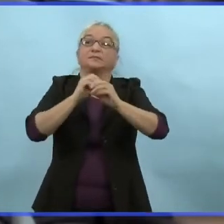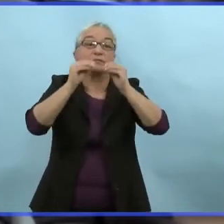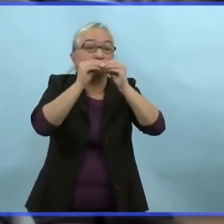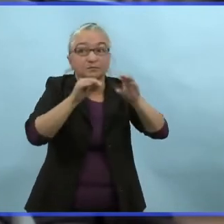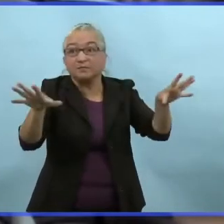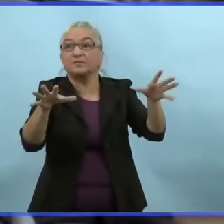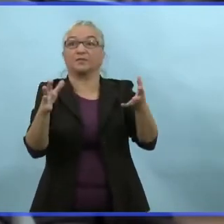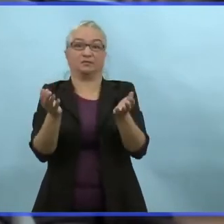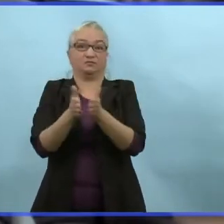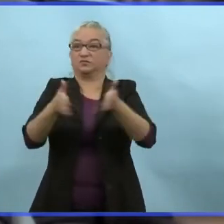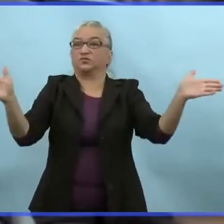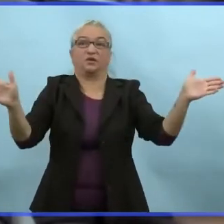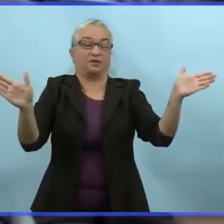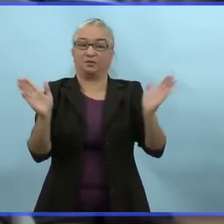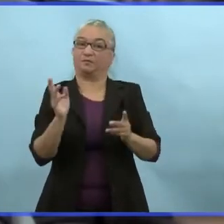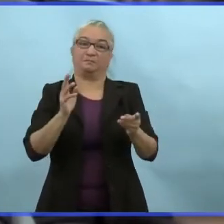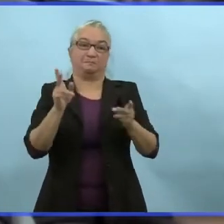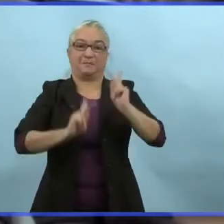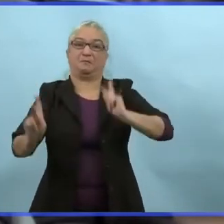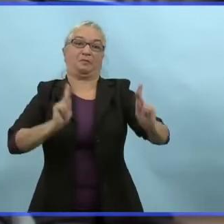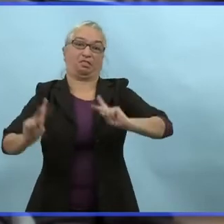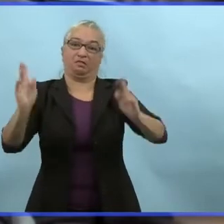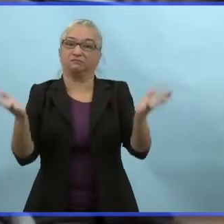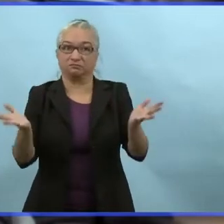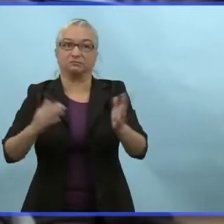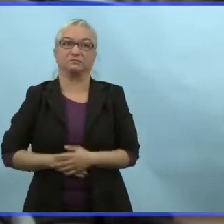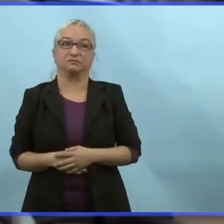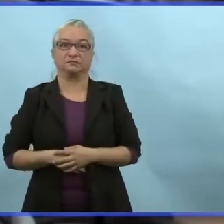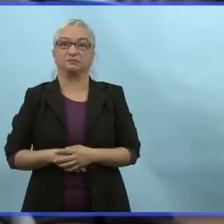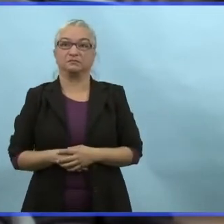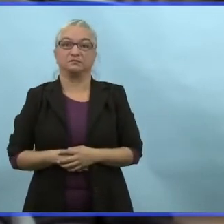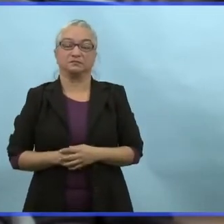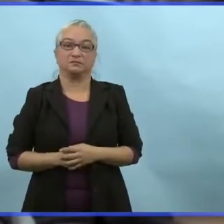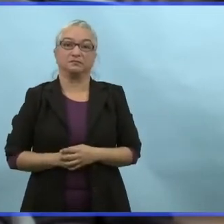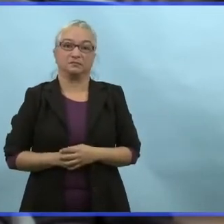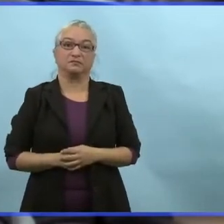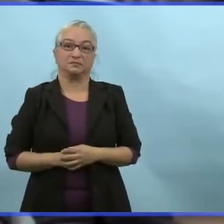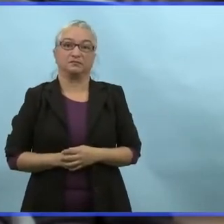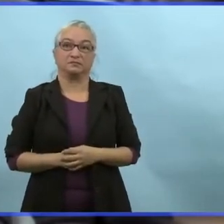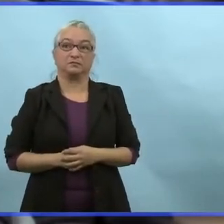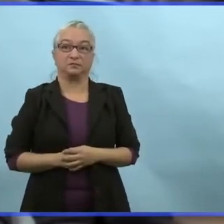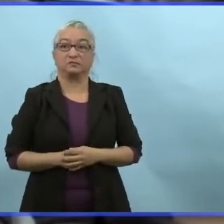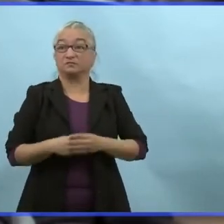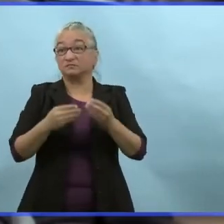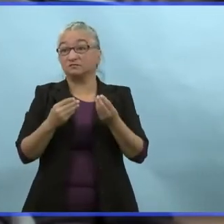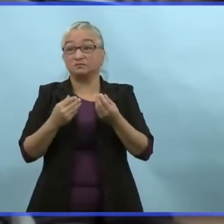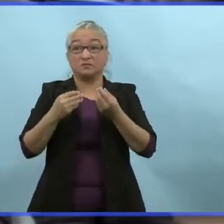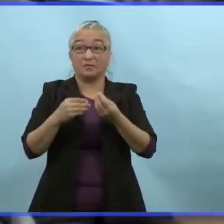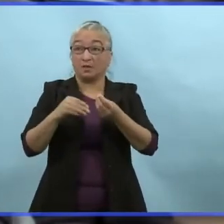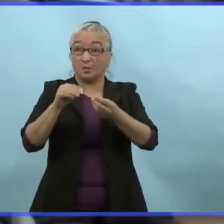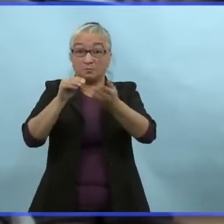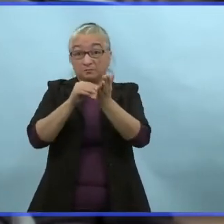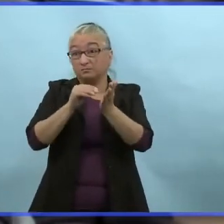que les employeurs ne fournissent pas au grand public. Nous avons distribué plus d'1,1